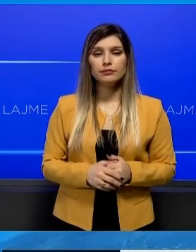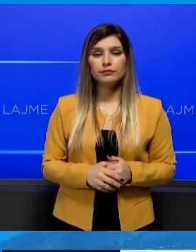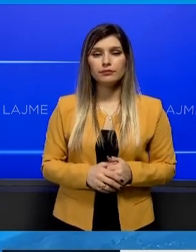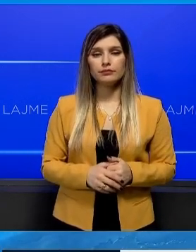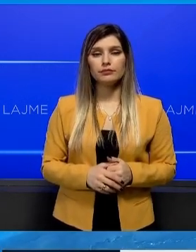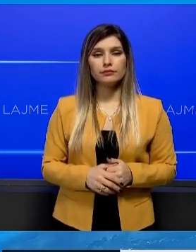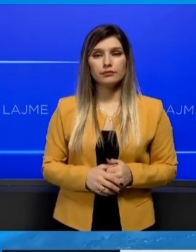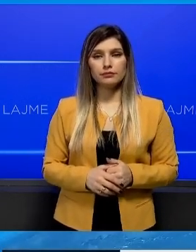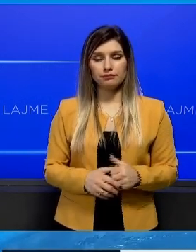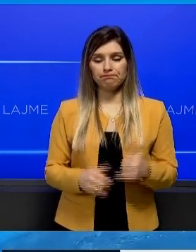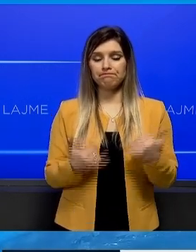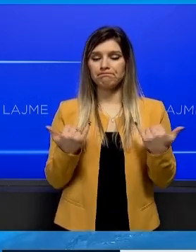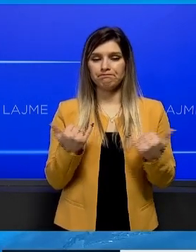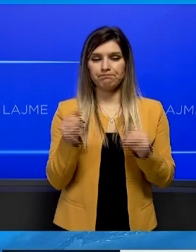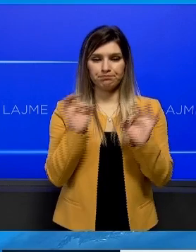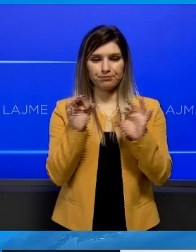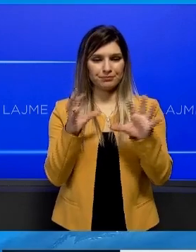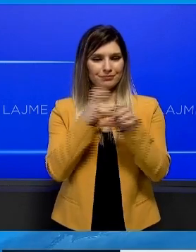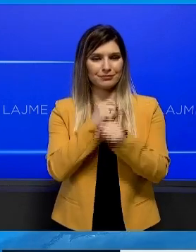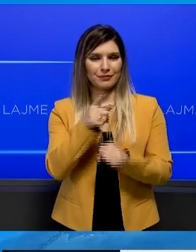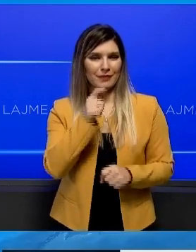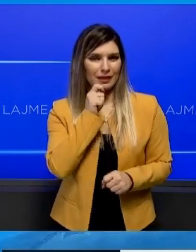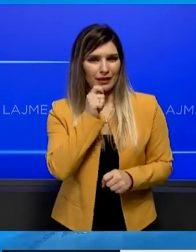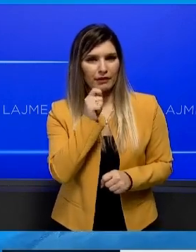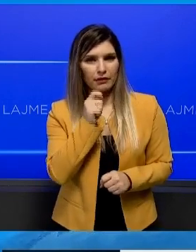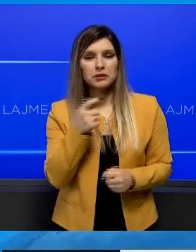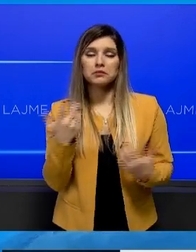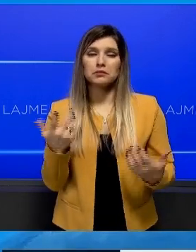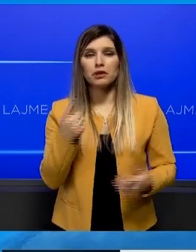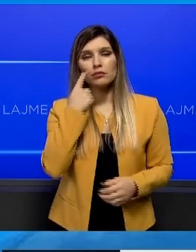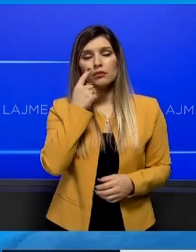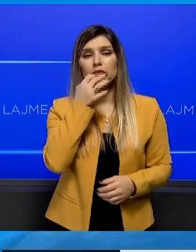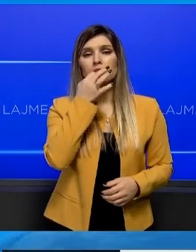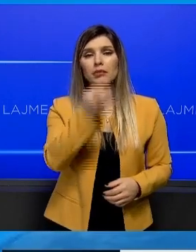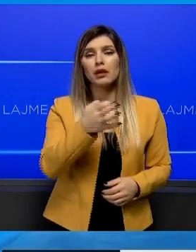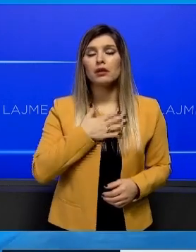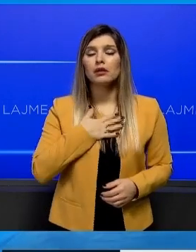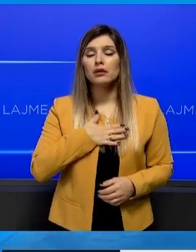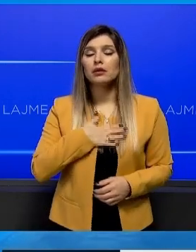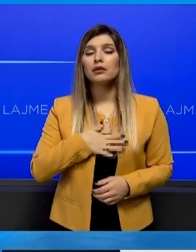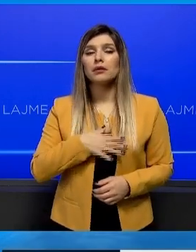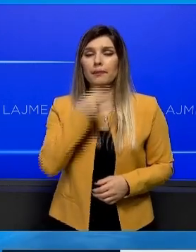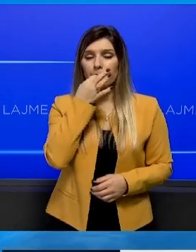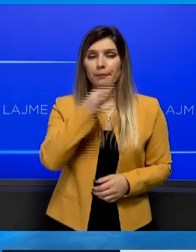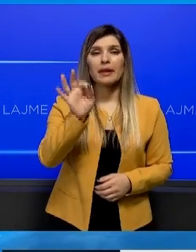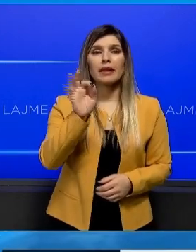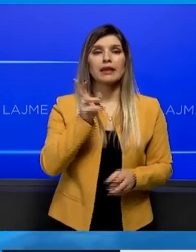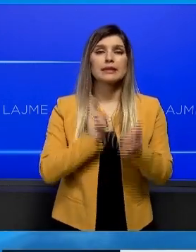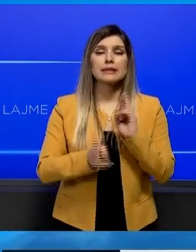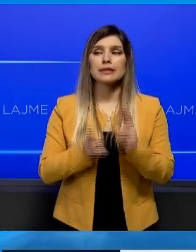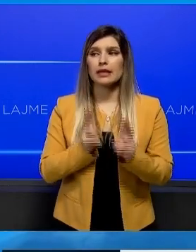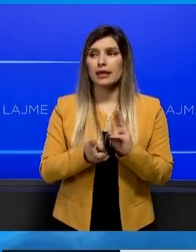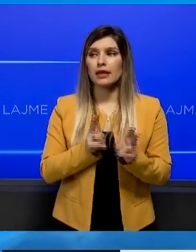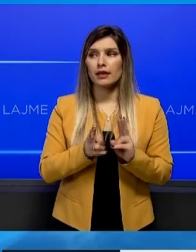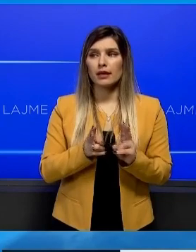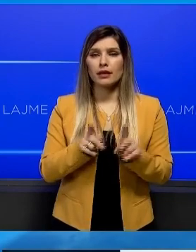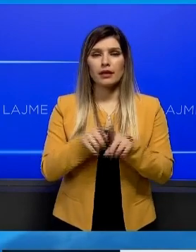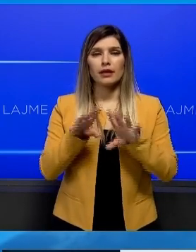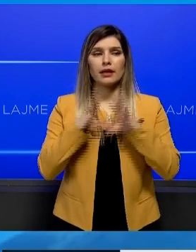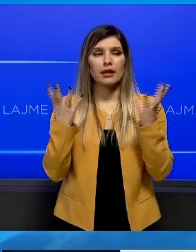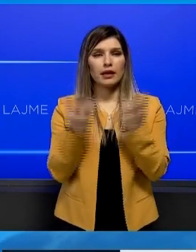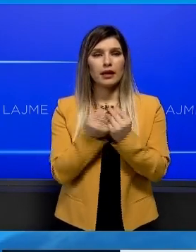jemi në mnudat e fundit të kësa interviste, zështë Dragusha. Njëra më e mirë, pra, po thoni që gjithë